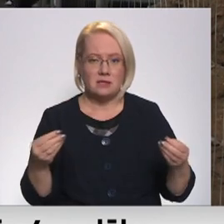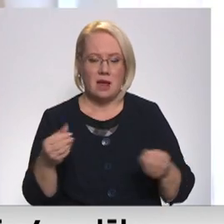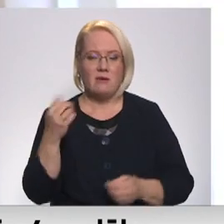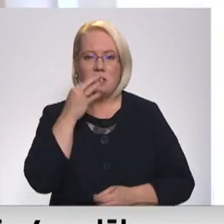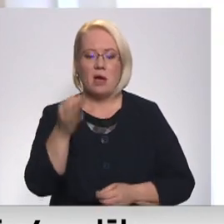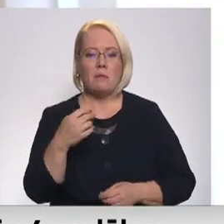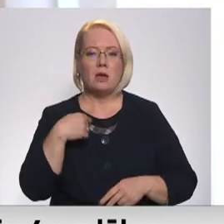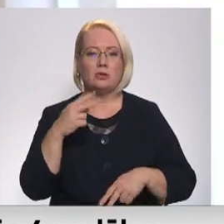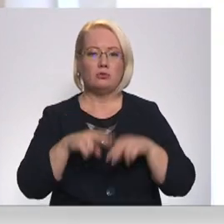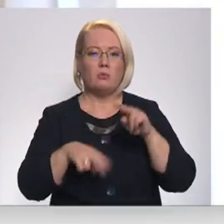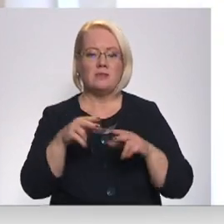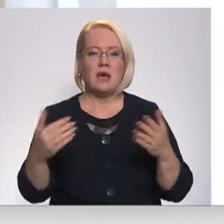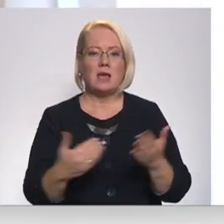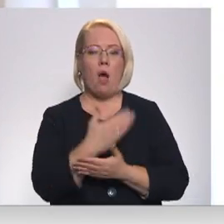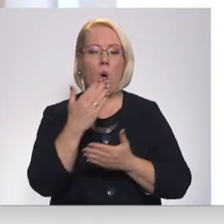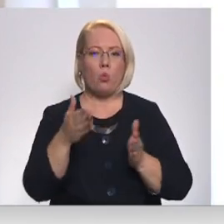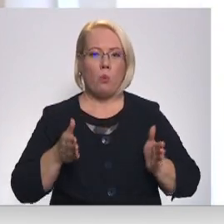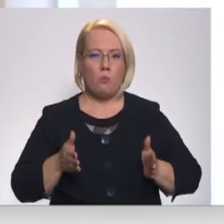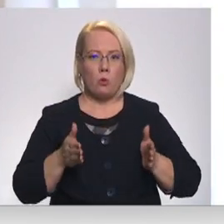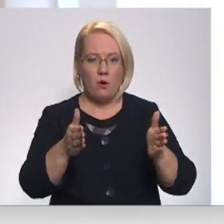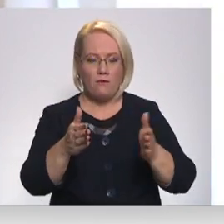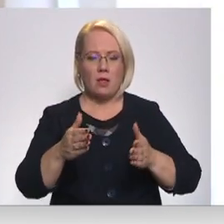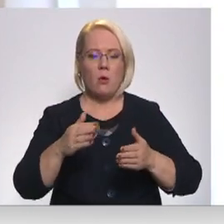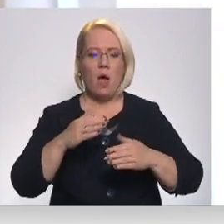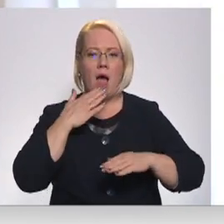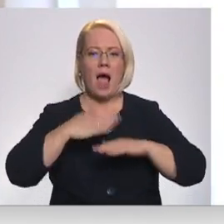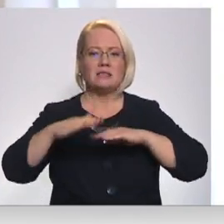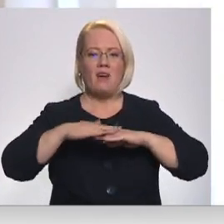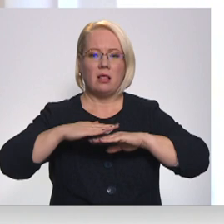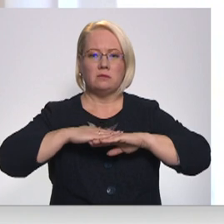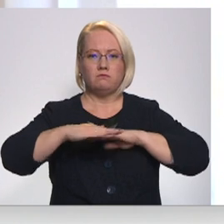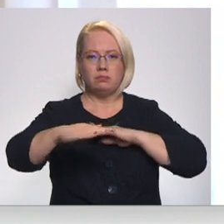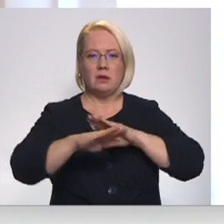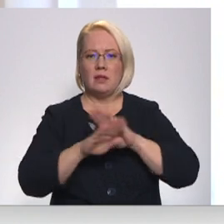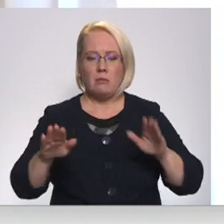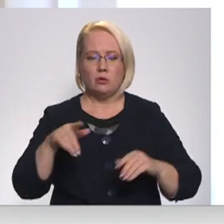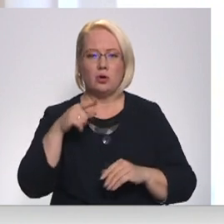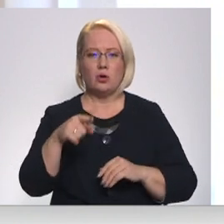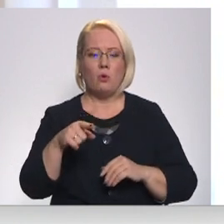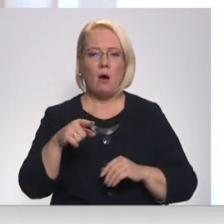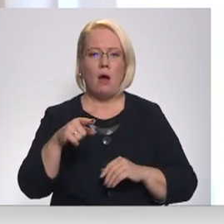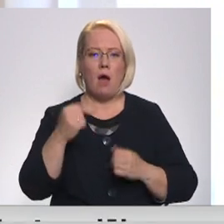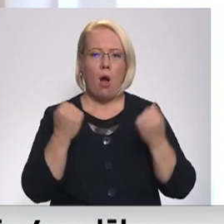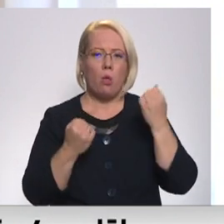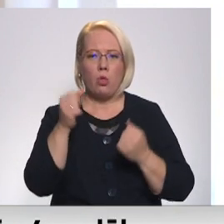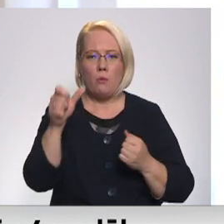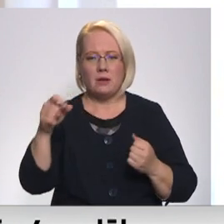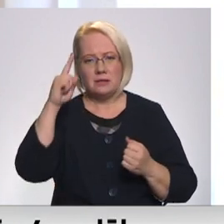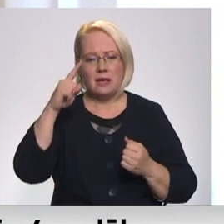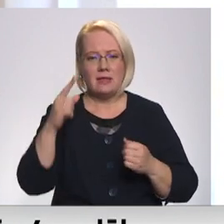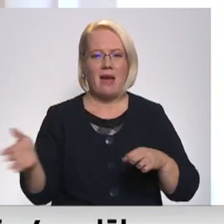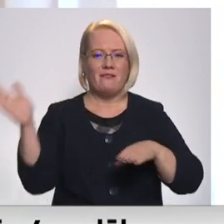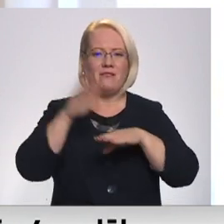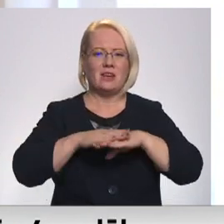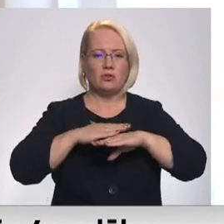zonā, neizbūvējot asfaltu nodzību kārtē. Tas autobrocē zina, ka tā ir tā virsajā kārtiņā. Tā